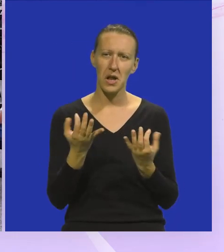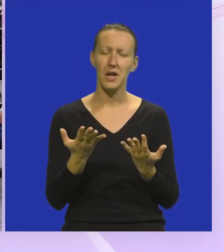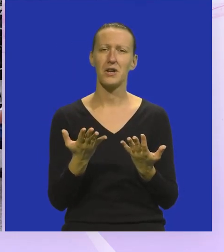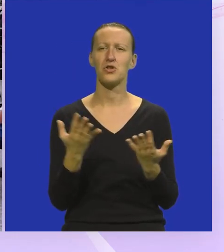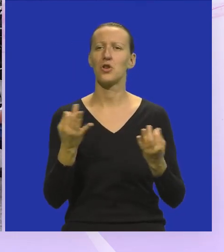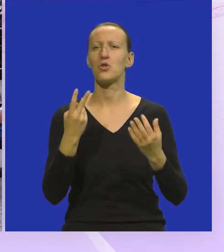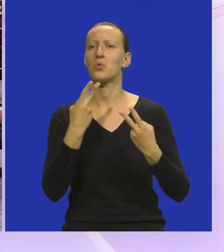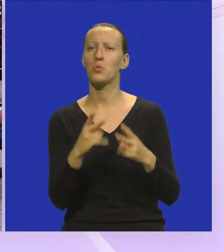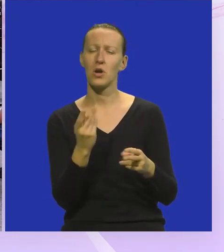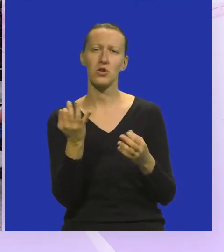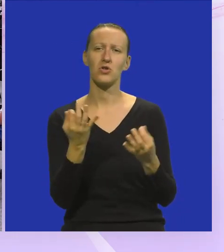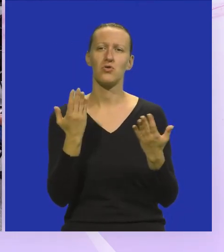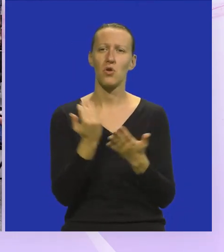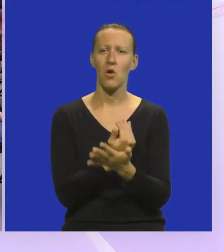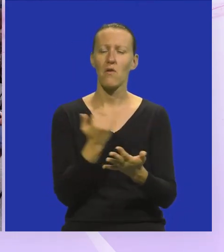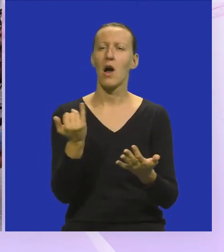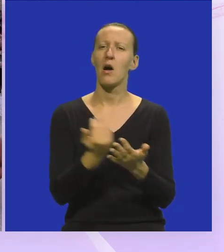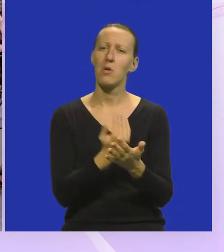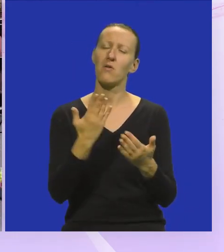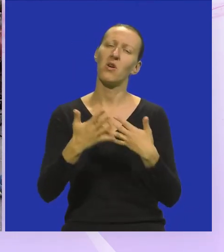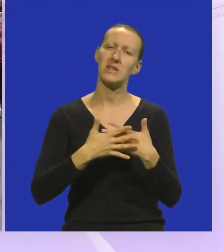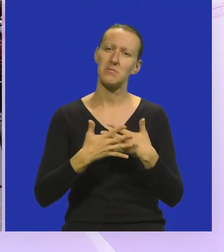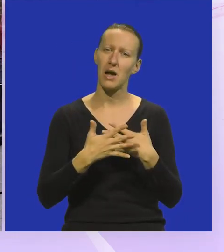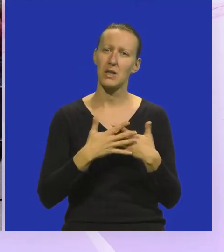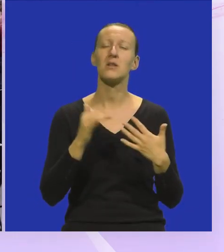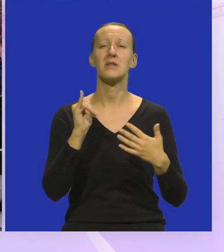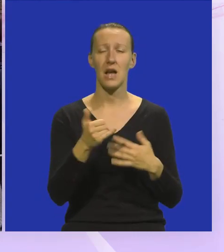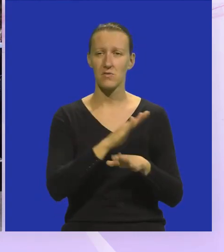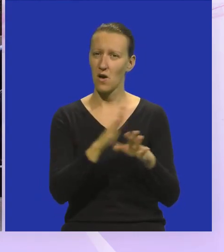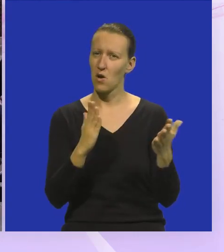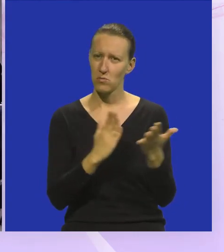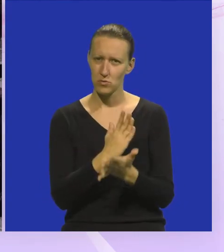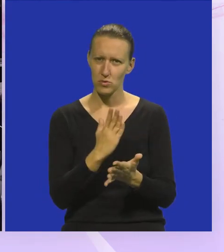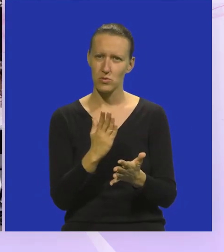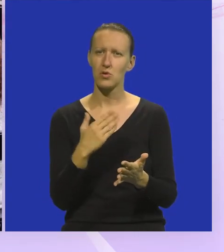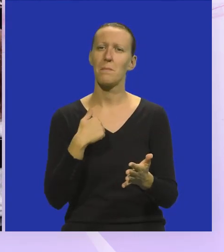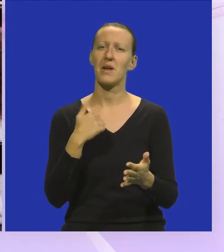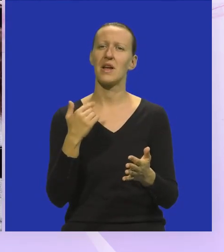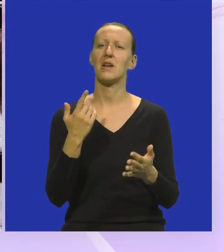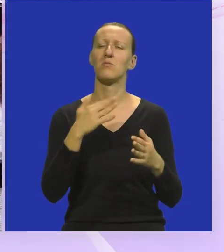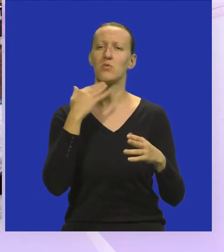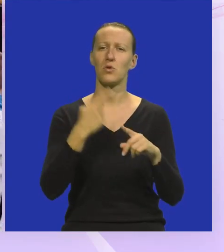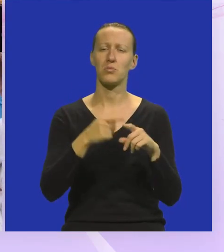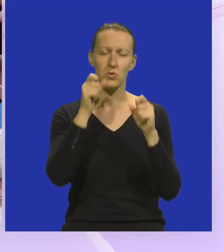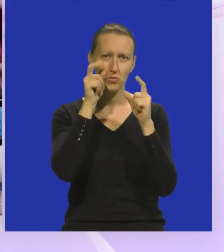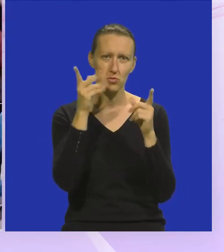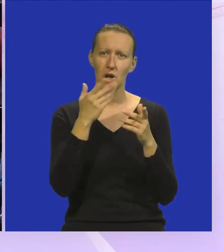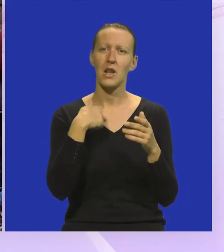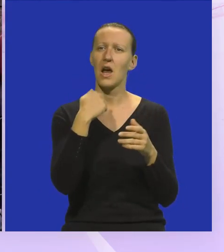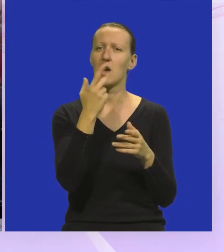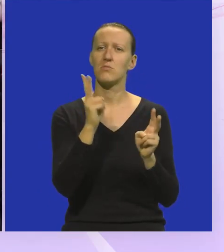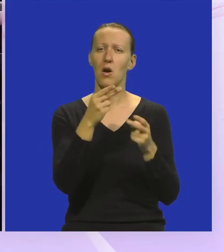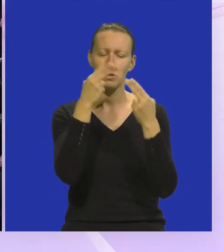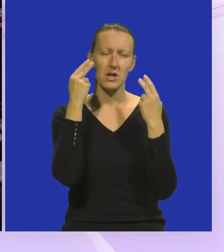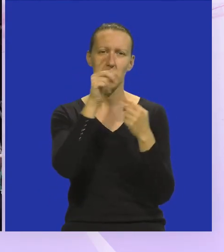drugačije, nešto novo, a na opet na simpatičan način. Pa u svakom slučaju meni se vrlo često čude kad kaže